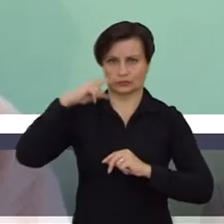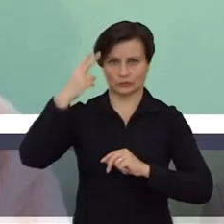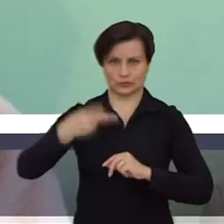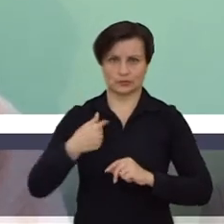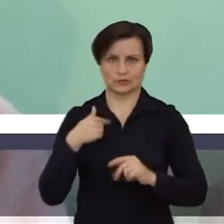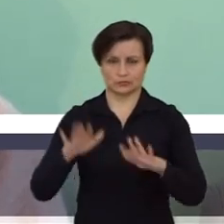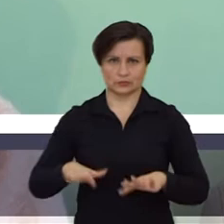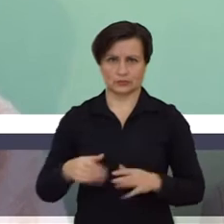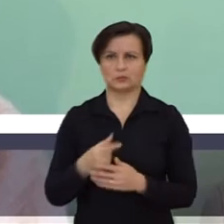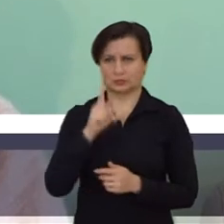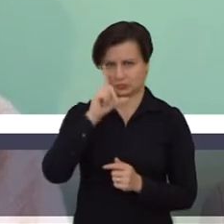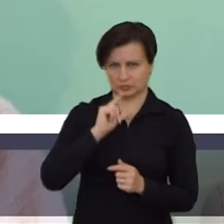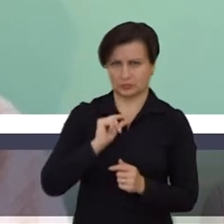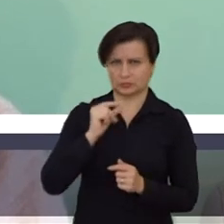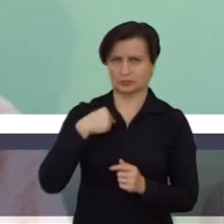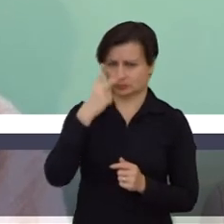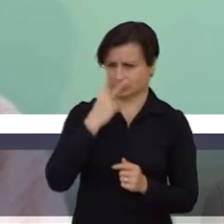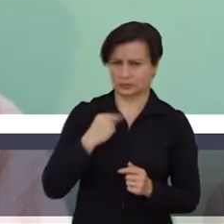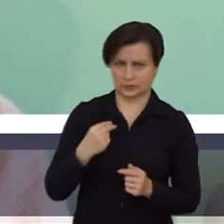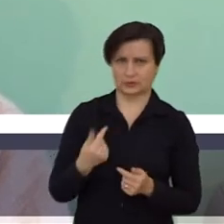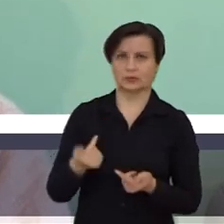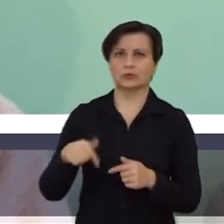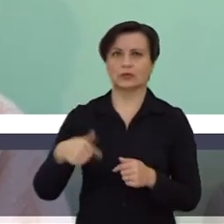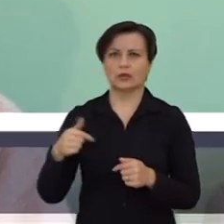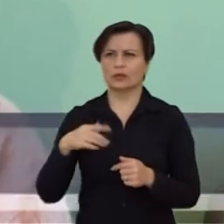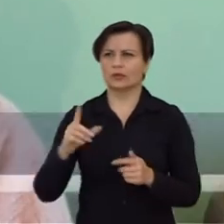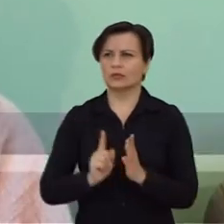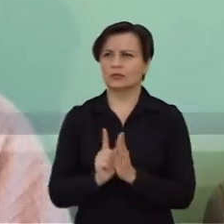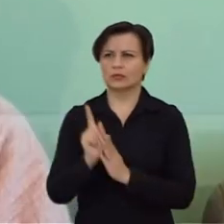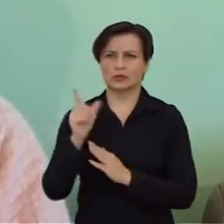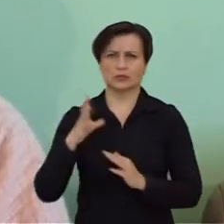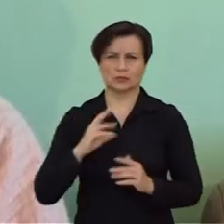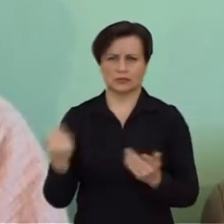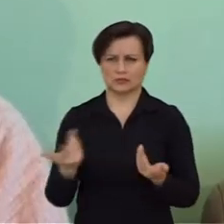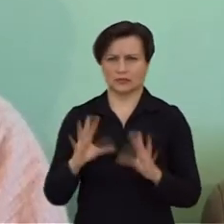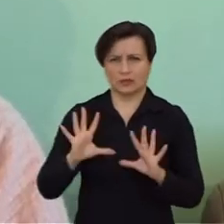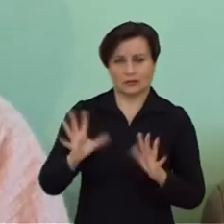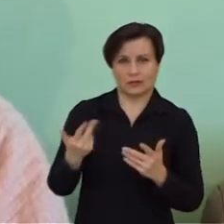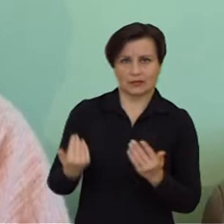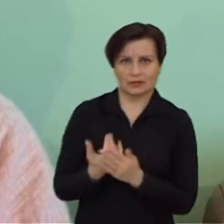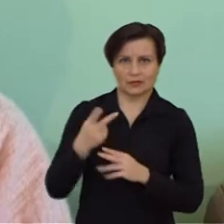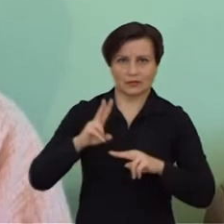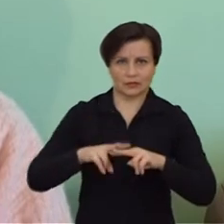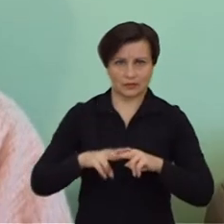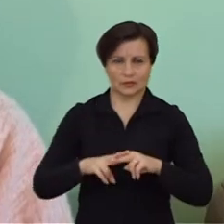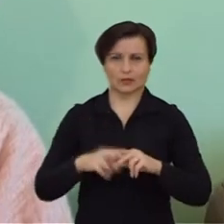jau buzdu metai. Nu, pripratau, iš pradžios liktai yra sunku, kažkaip naujoj vietoj, bet dabar tai